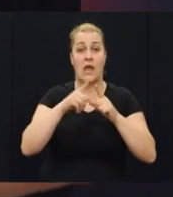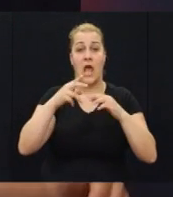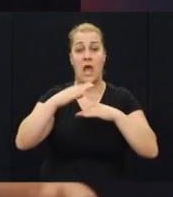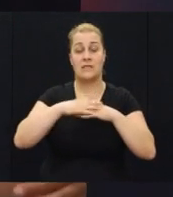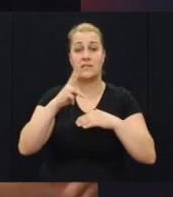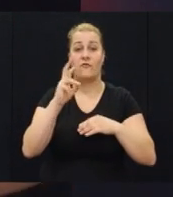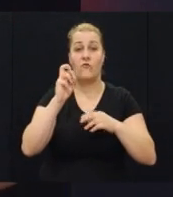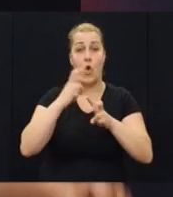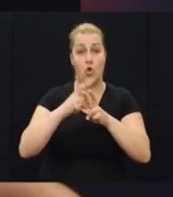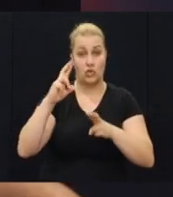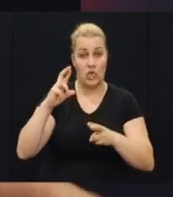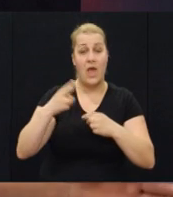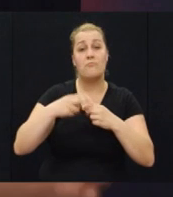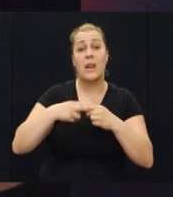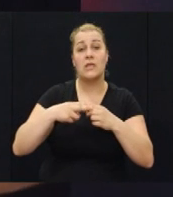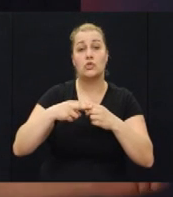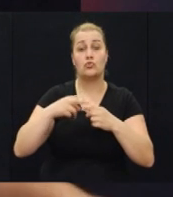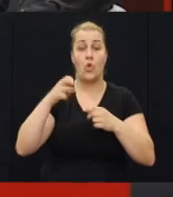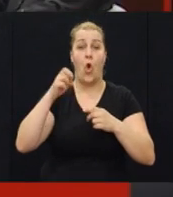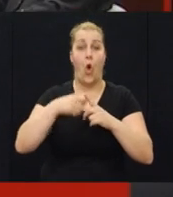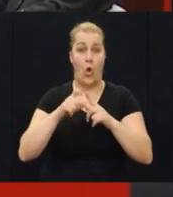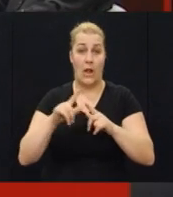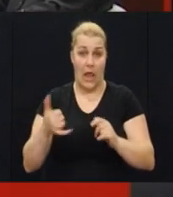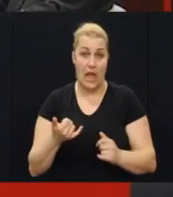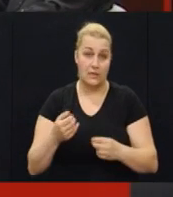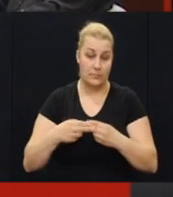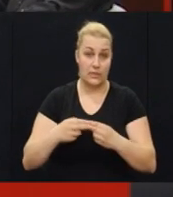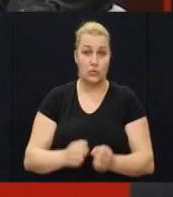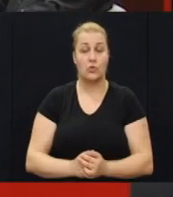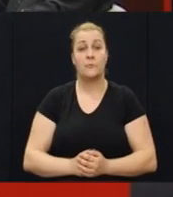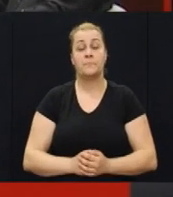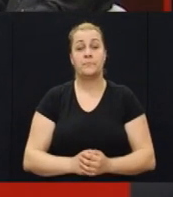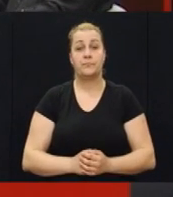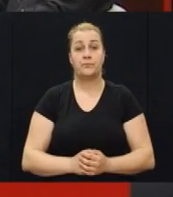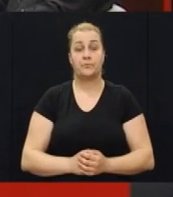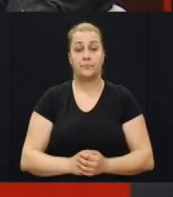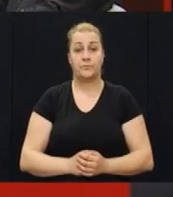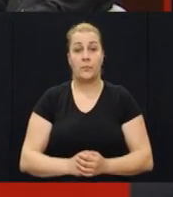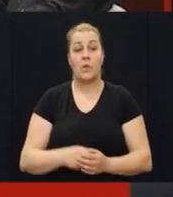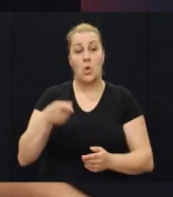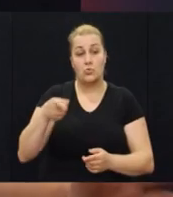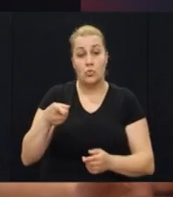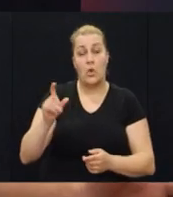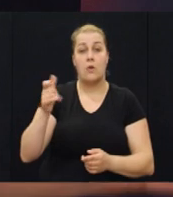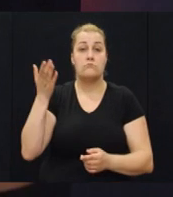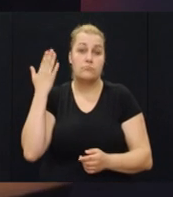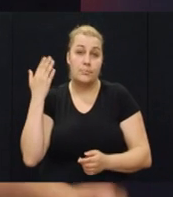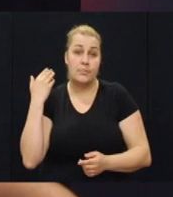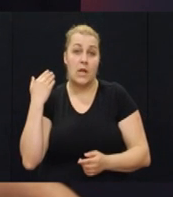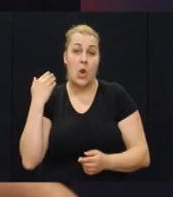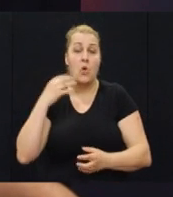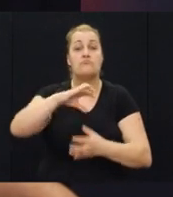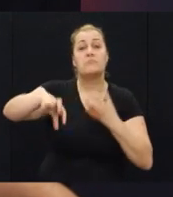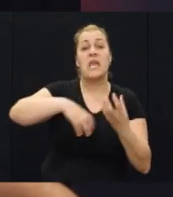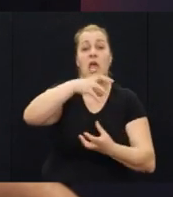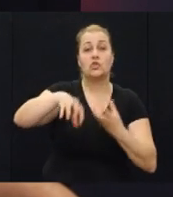kod Oklaja. Da, da. Nek se zna i to. Nek se zna. Jedno selo Razvođe u kojem je bilo